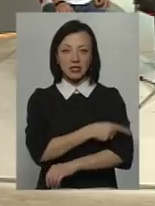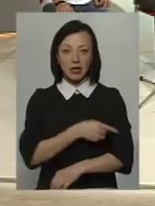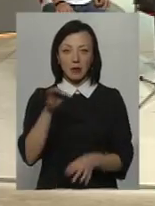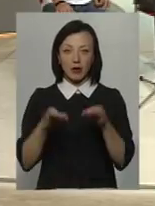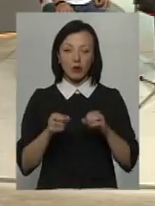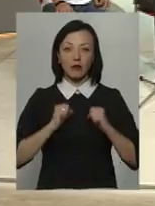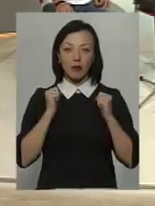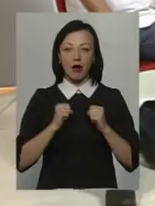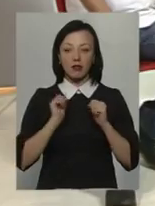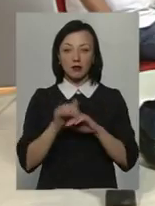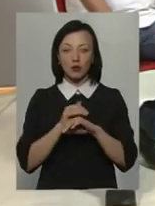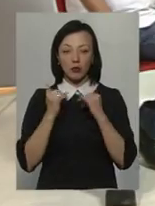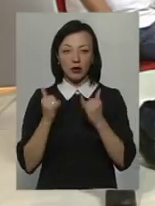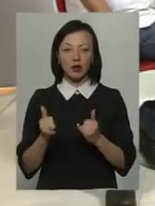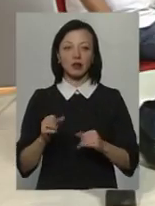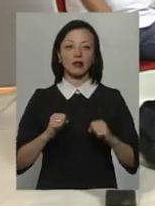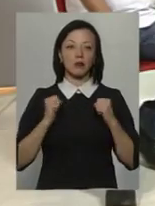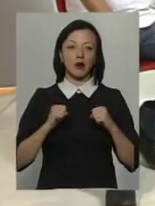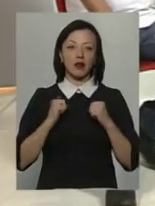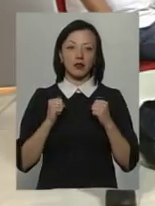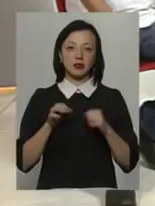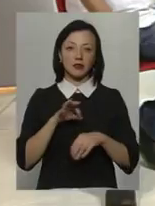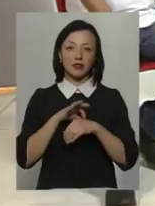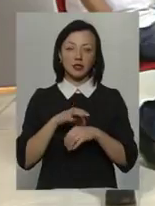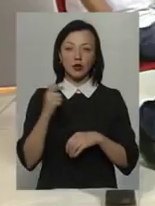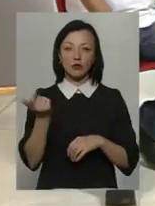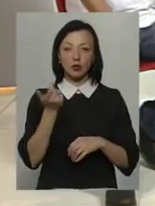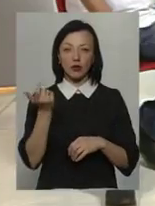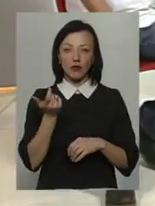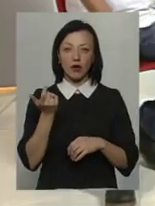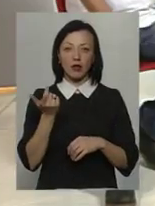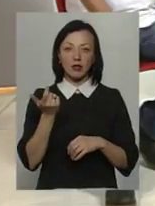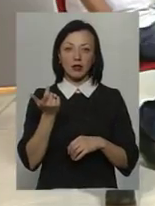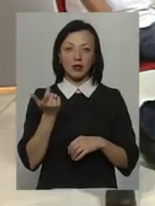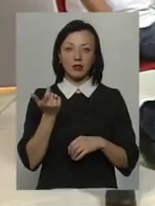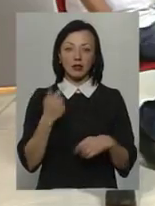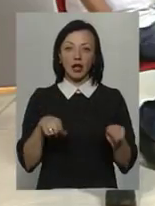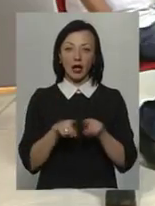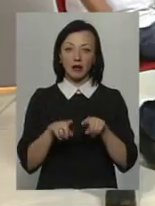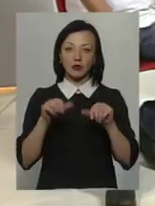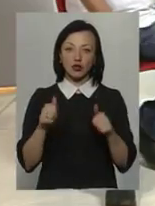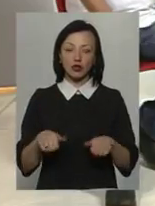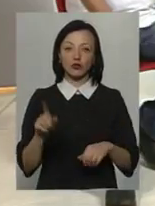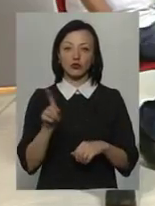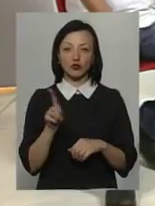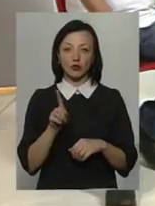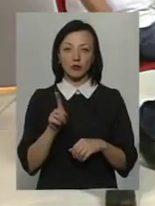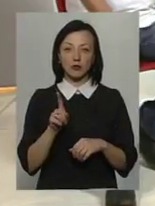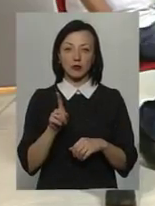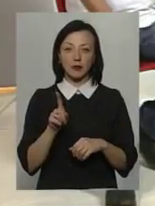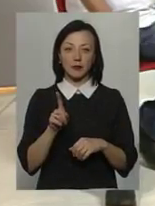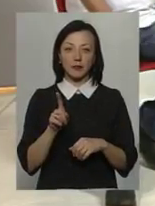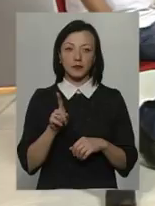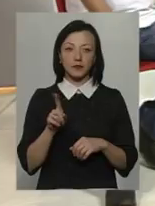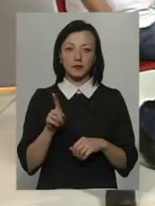намагалися їх задобрити, намагалися вести господарювання, вести своє господарство таким чином, щоб та земля